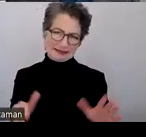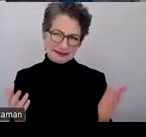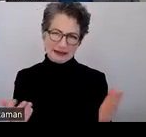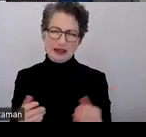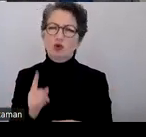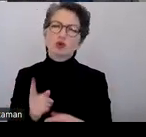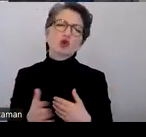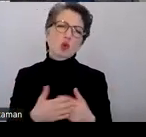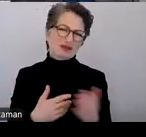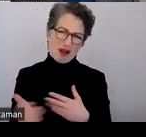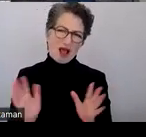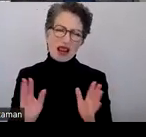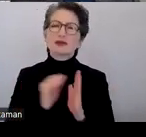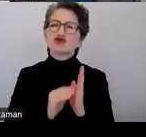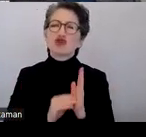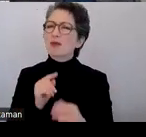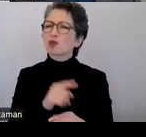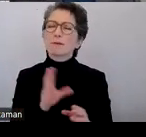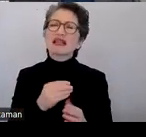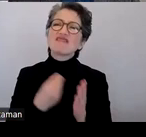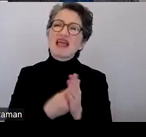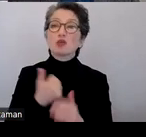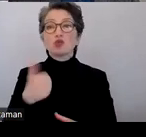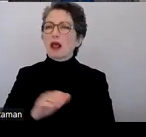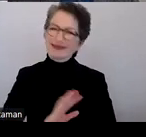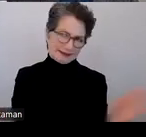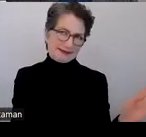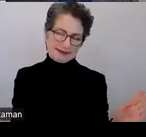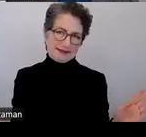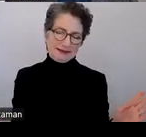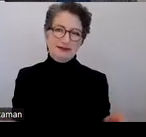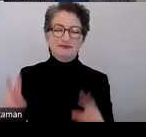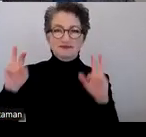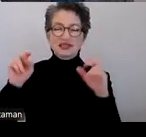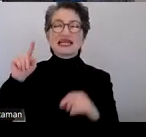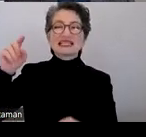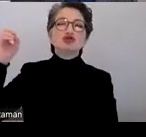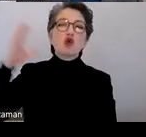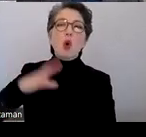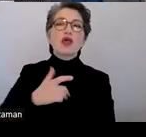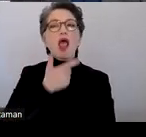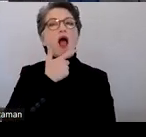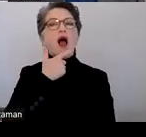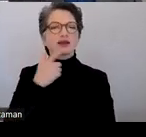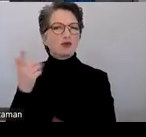also man soll nicht wertende Beschreibungen machen. Die Sonne lacht, wäre schon grenzwertig.